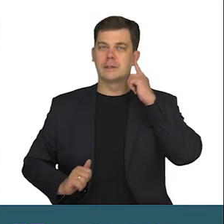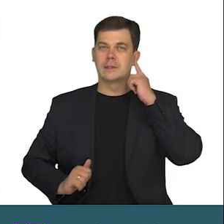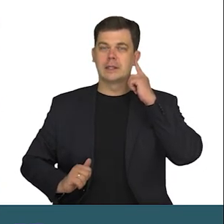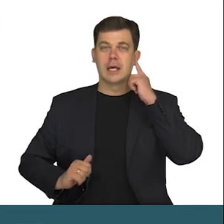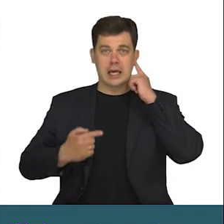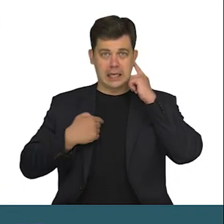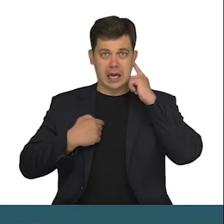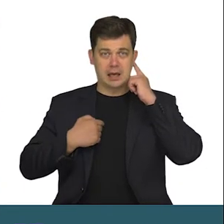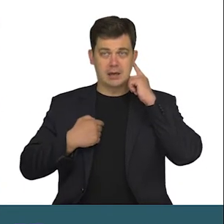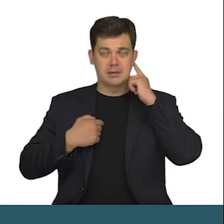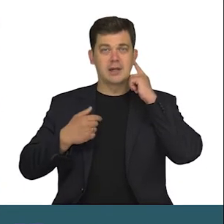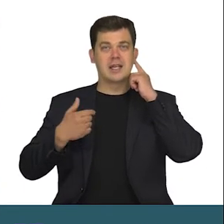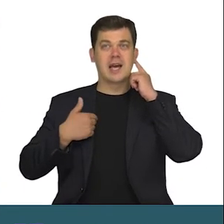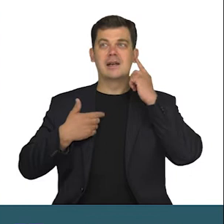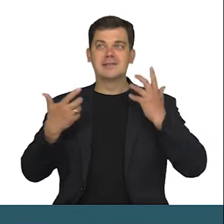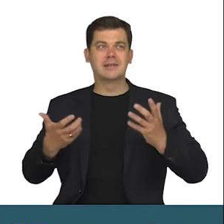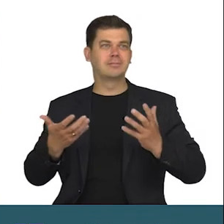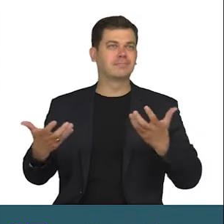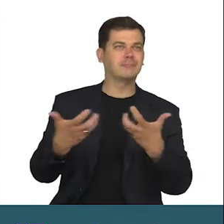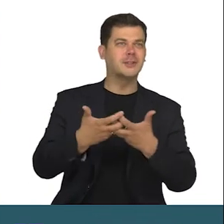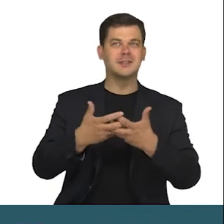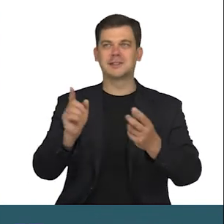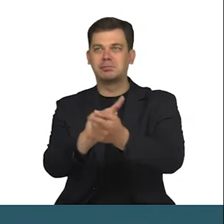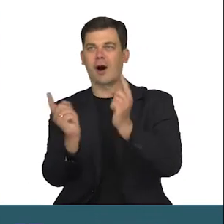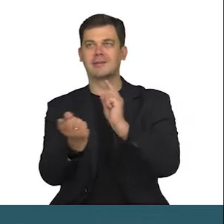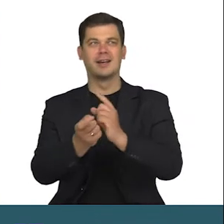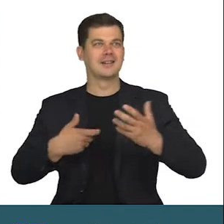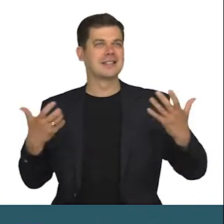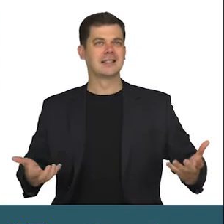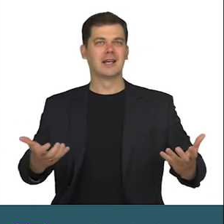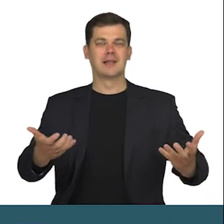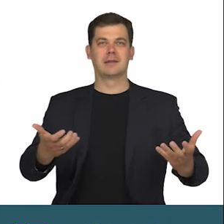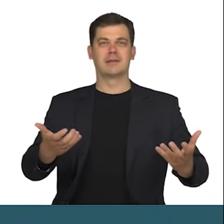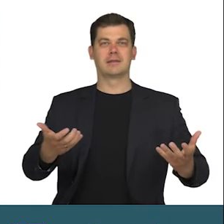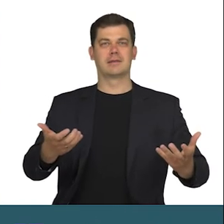A ja jestem głodny interakcji. I spotkań czymkolwiek.